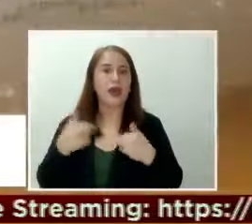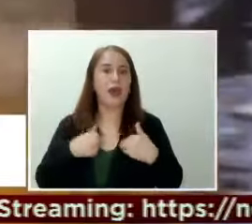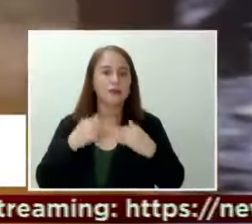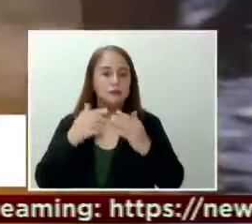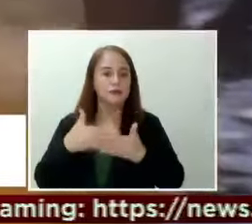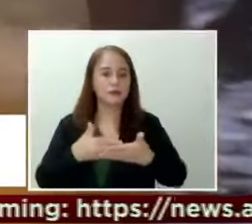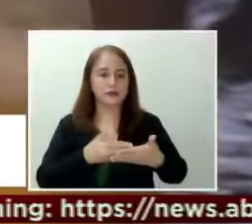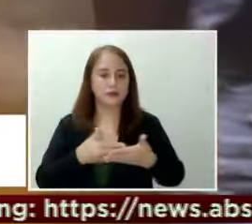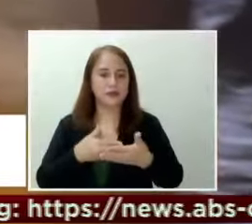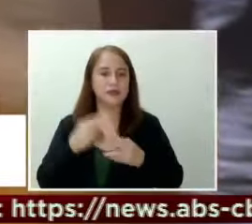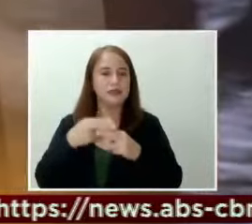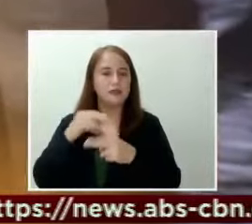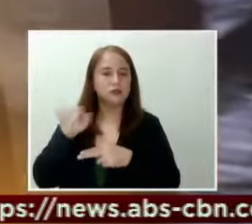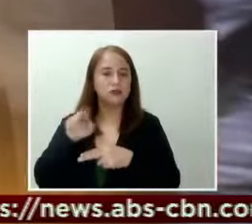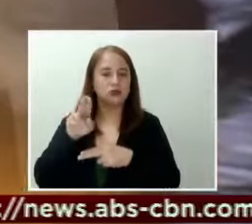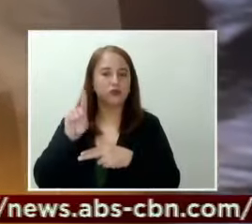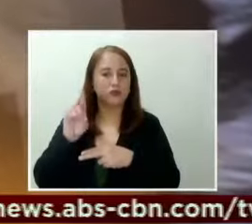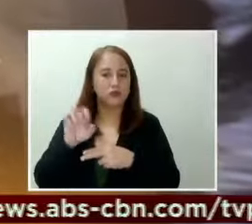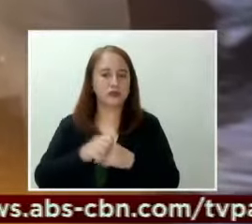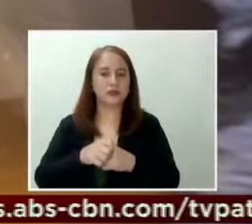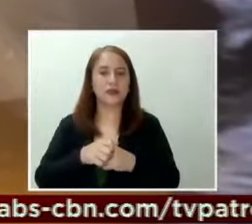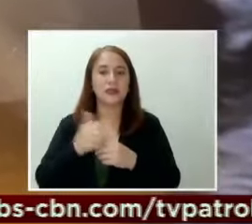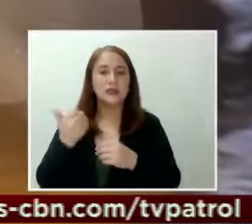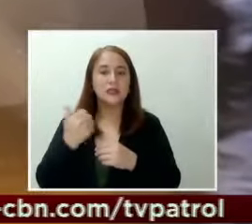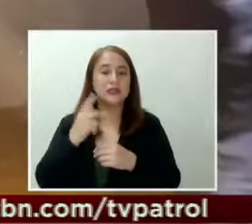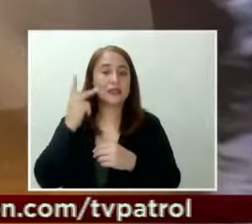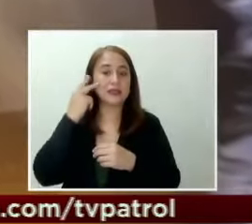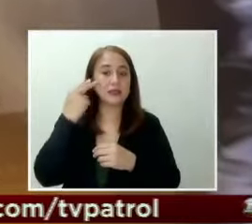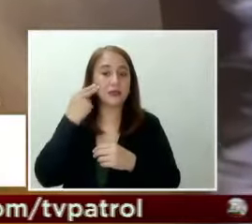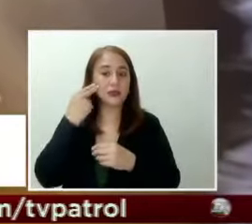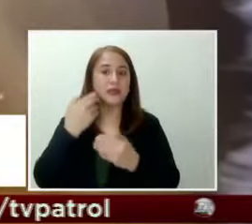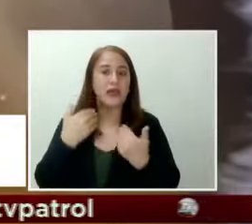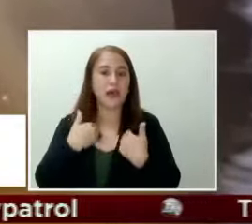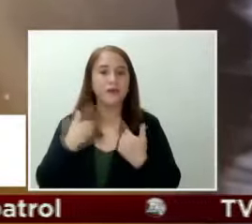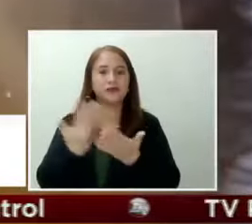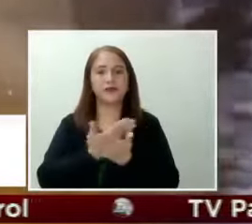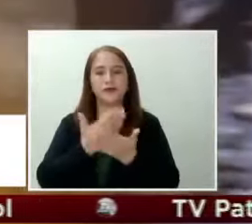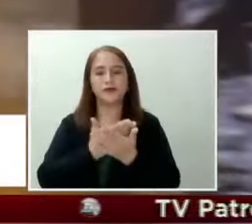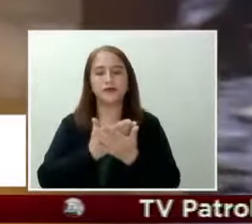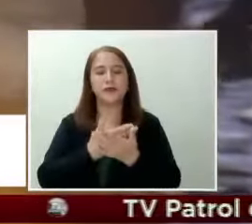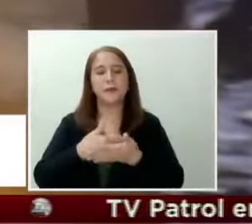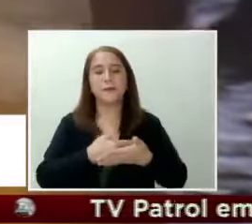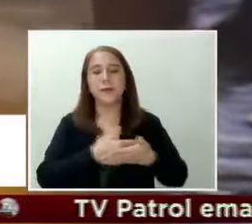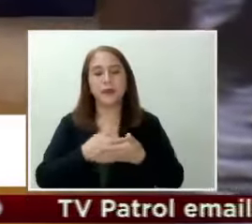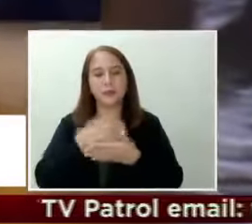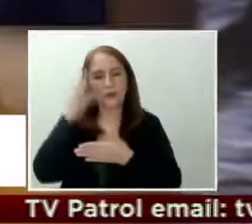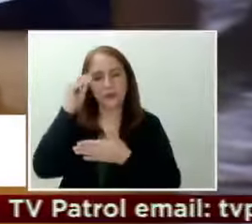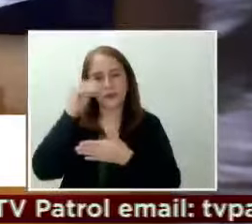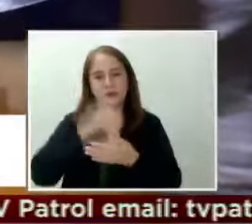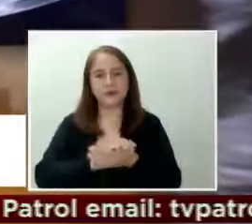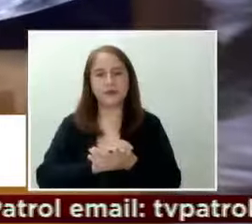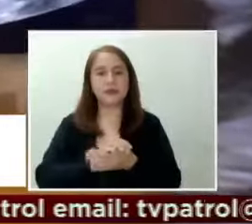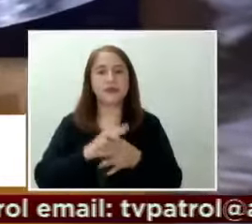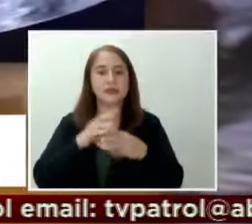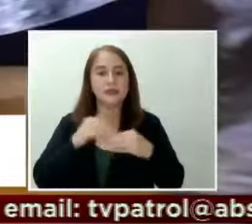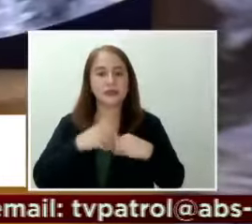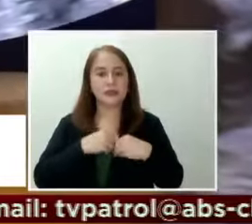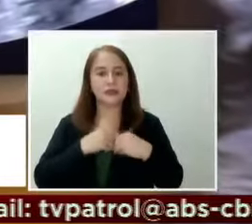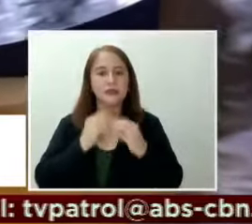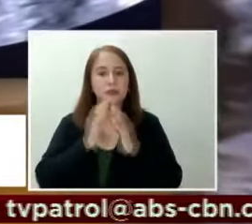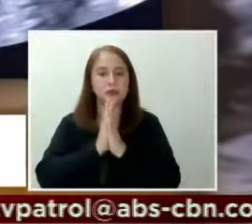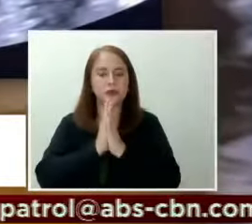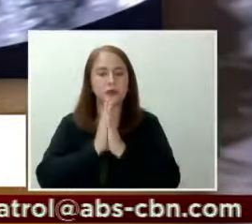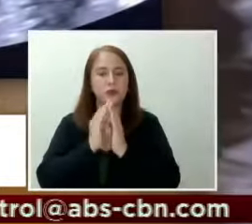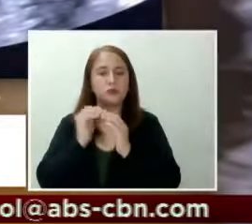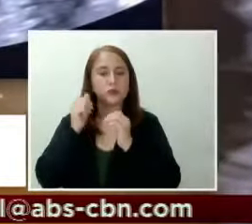Jude. Samantala, ibinahagi naman ni Christine Hermosa na another baby boy is on the way. Inamin ni Christine na praying silang maging babae si